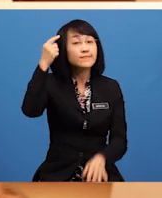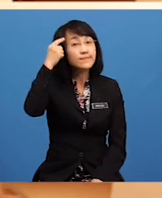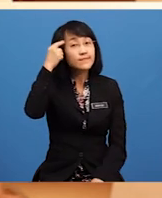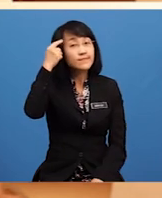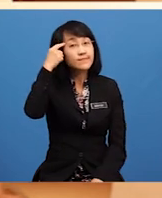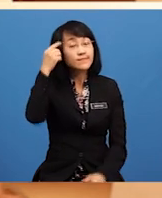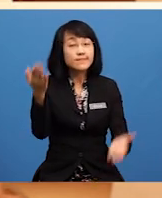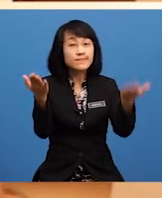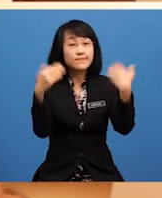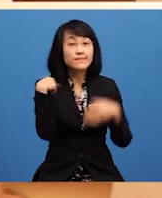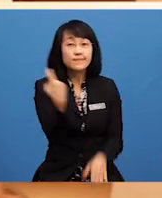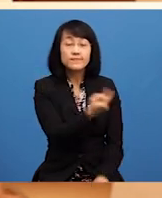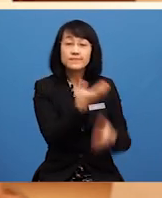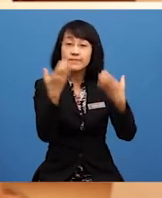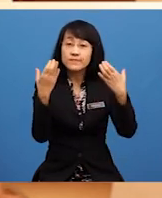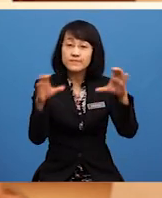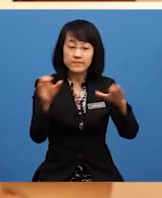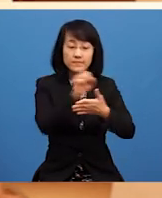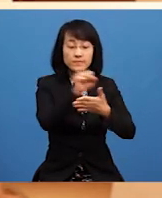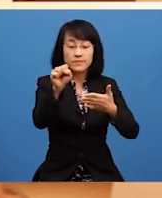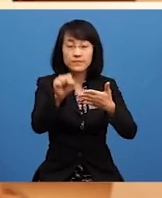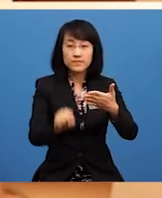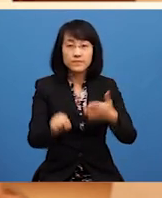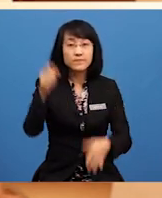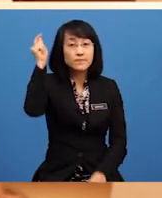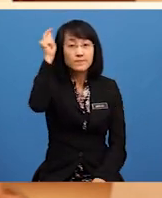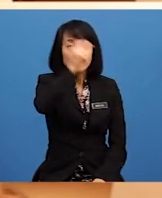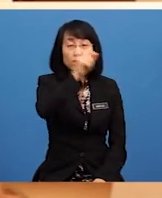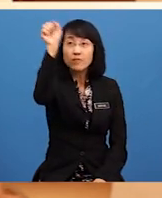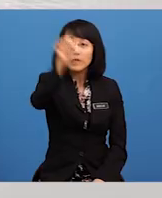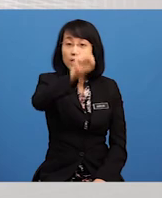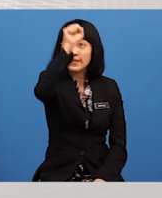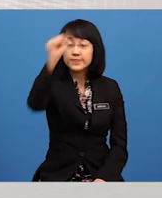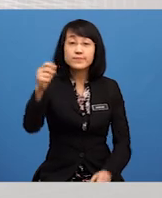mari kita cuba selesaikan teka silang kata ini.